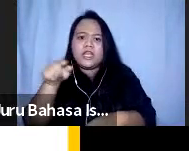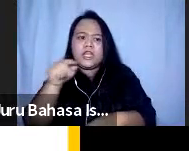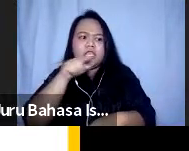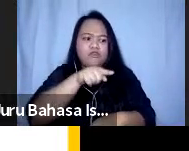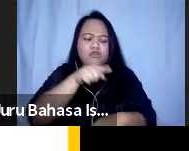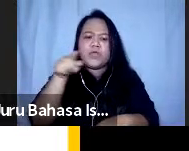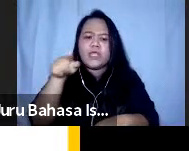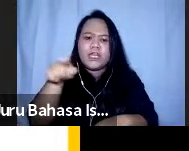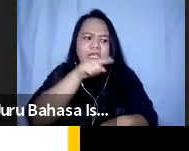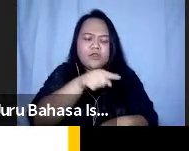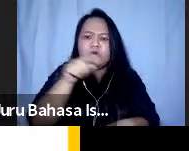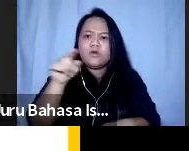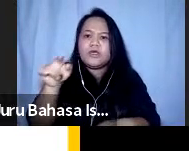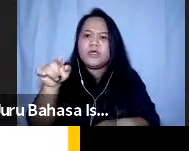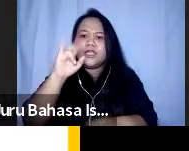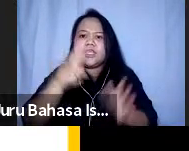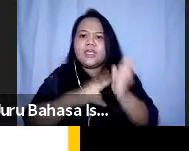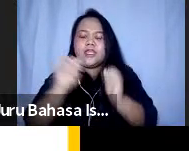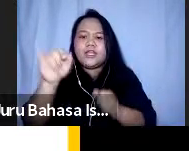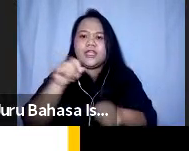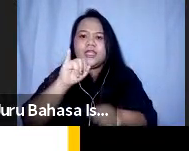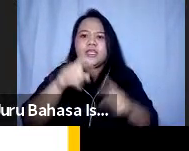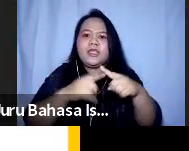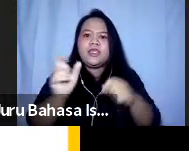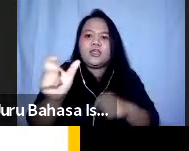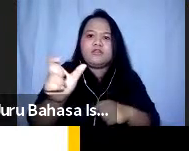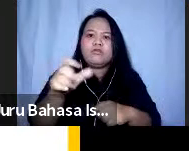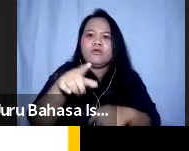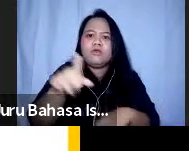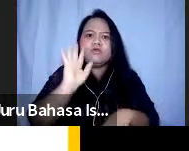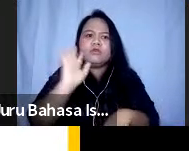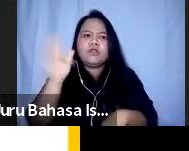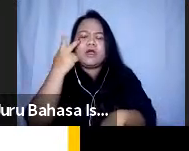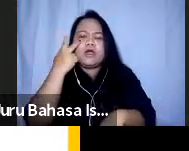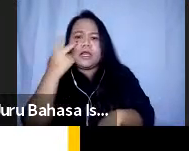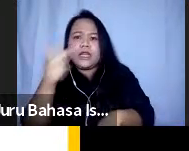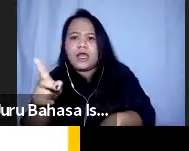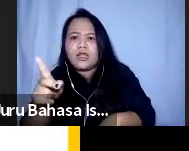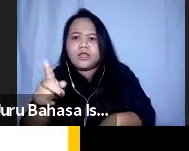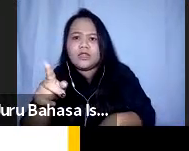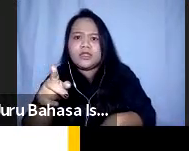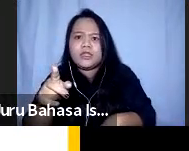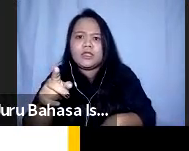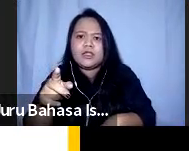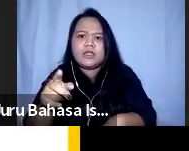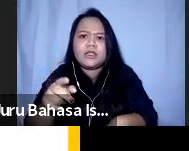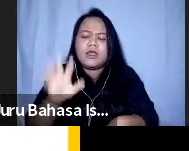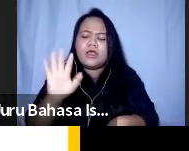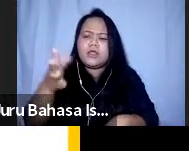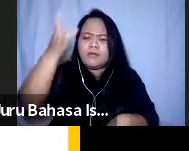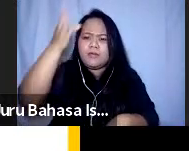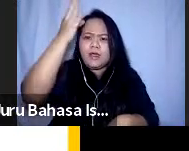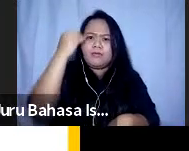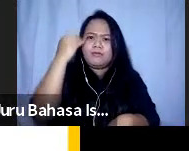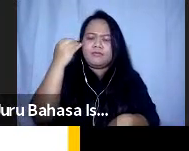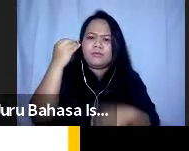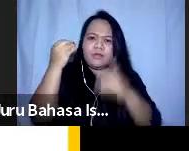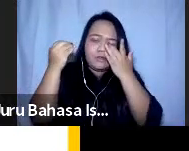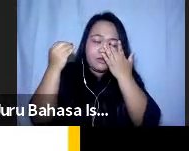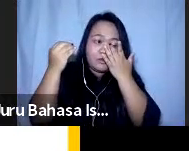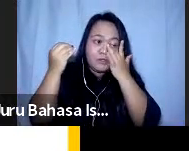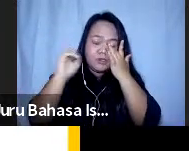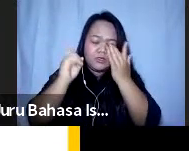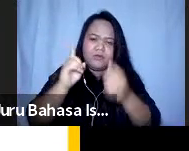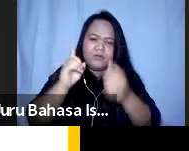ini dan itu adalah sesuatu yang tidak terlihat atau tidak bisa dipahami gitu karena teman-teman di fabel